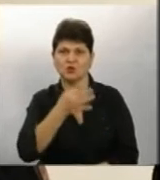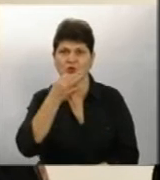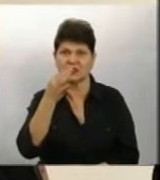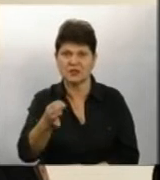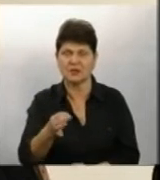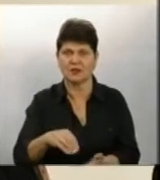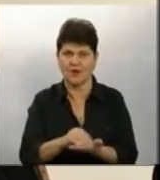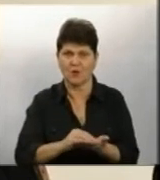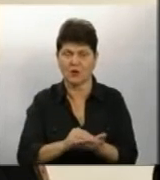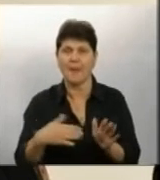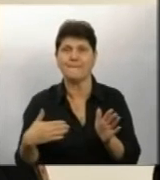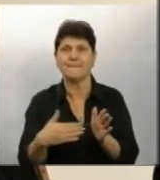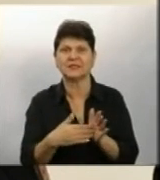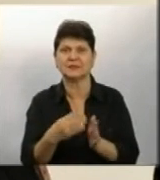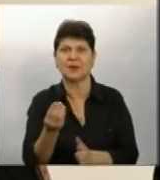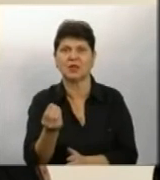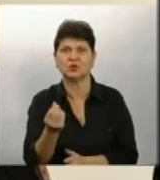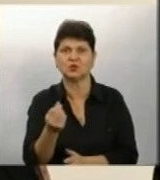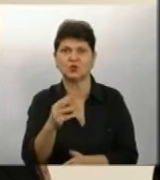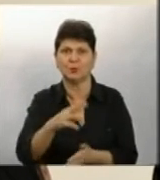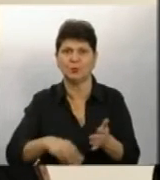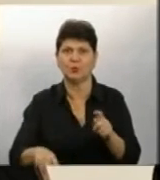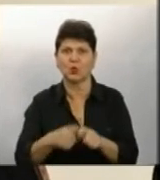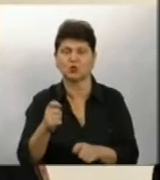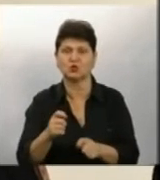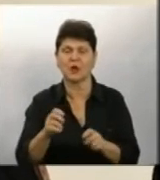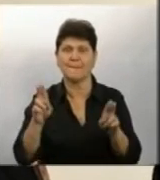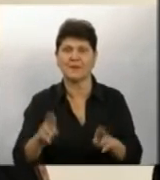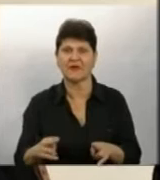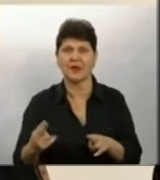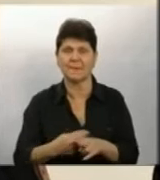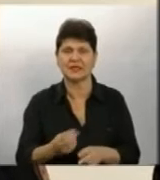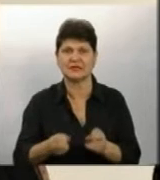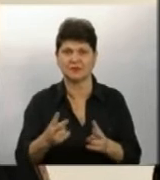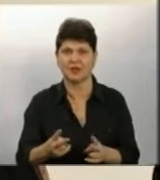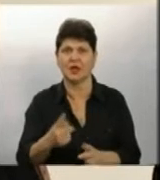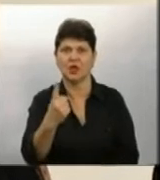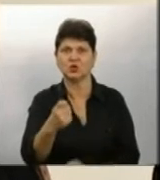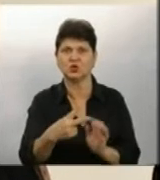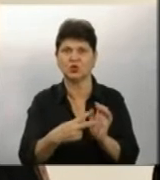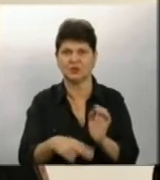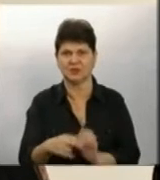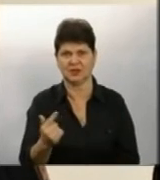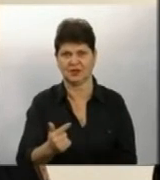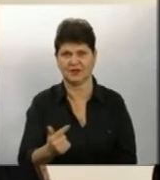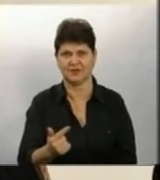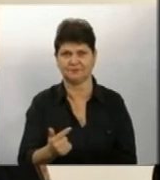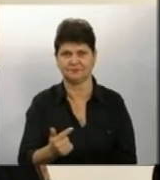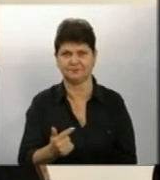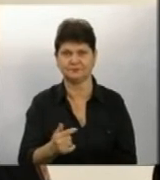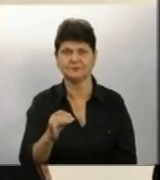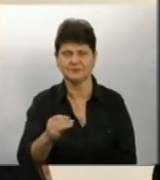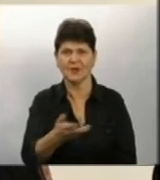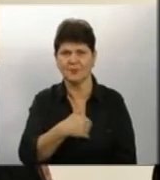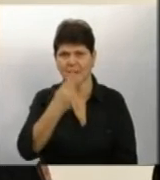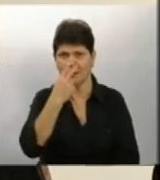вкотре, що максимальна сума штрафу за порушення правил пожежної безпеки складає 170 гривень Ми